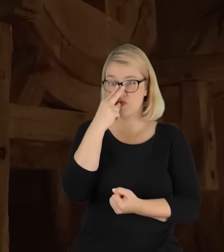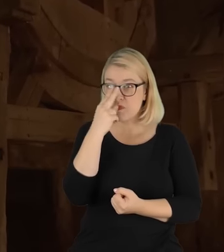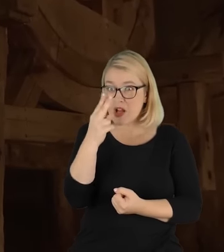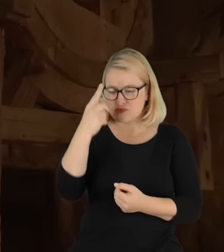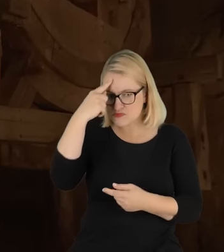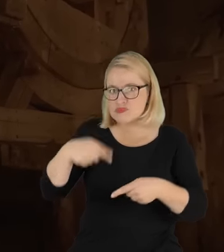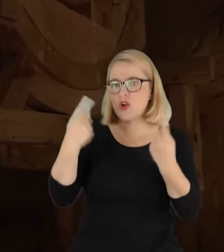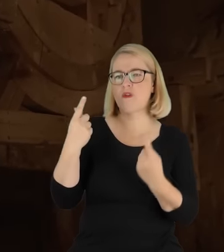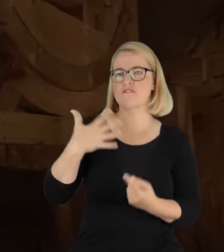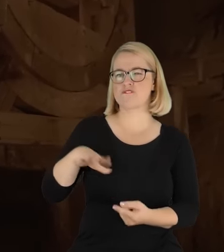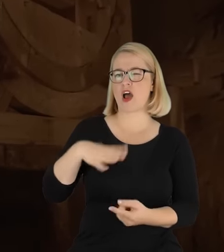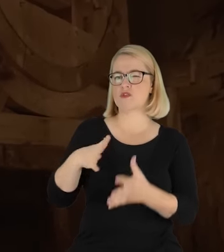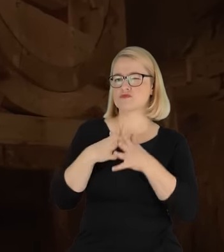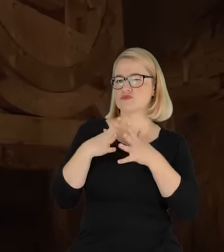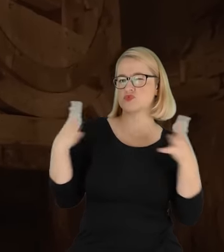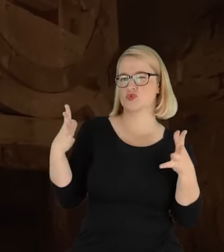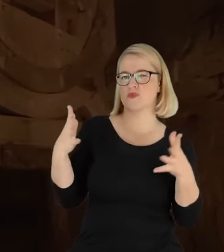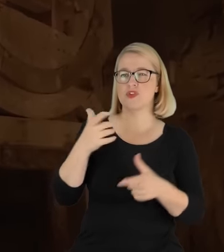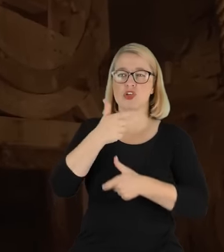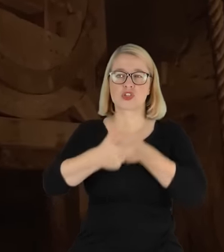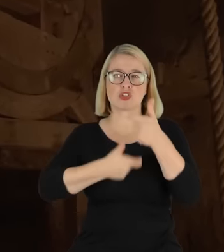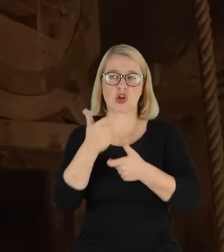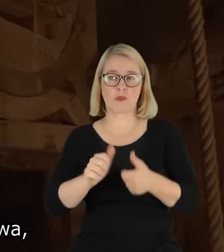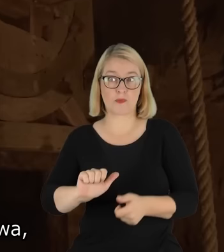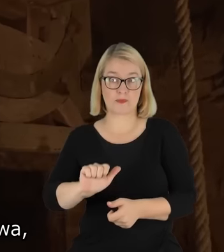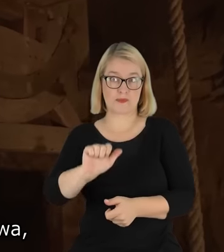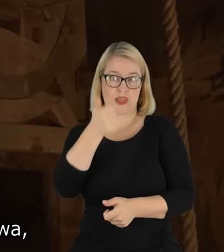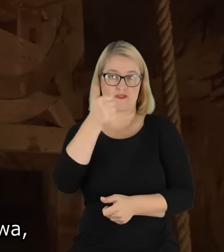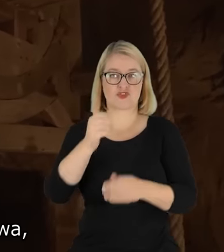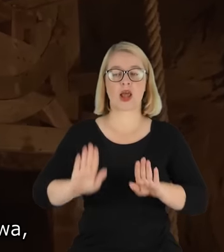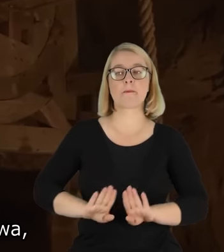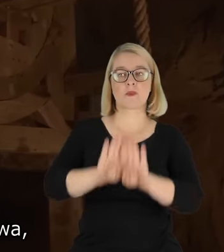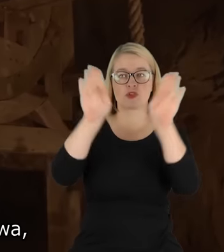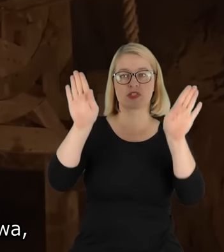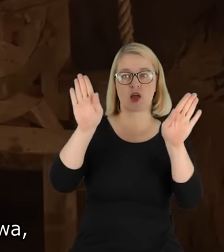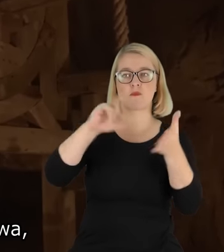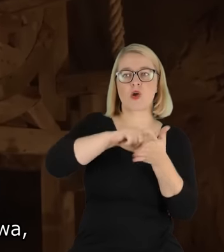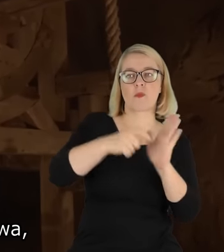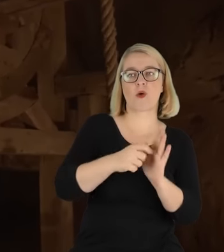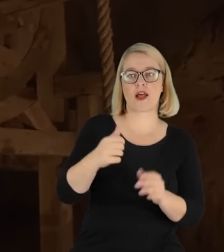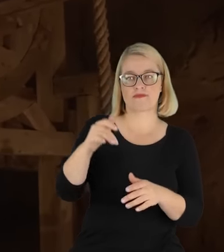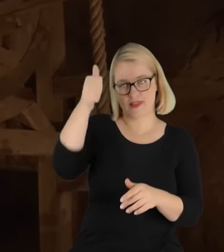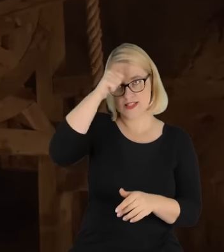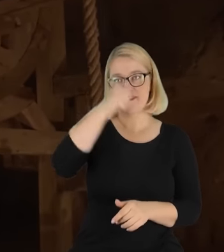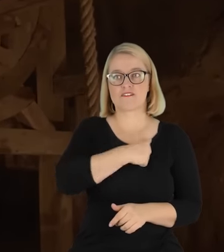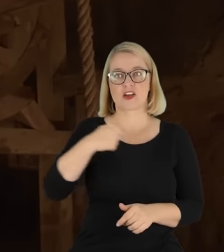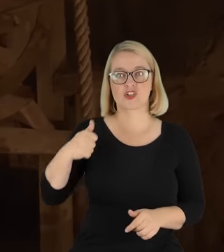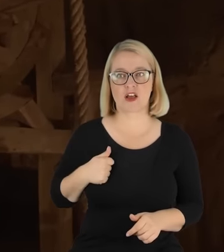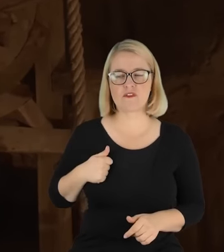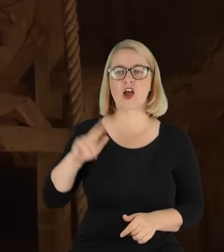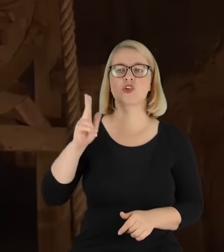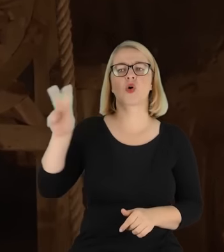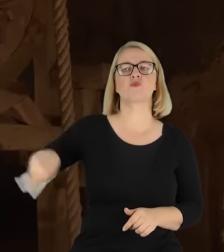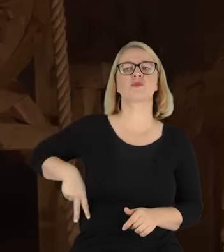tego, zrobił pierwsze muzeum na Pomorze Warszawa. Wtedy przyjechał ktoś z ministerstwa. Profesor mówi, że